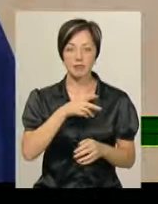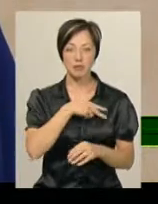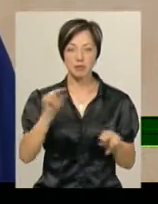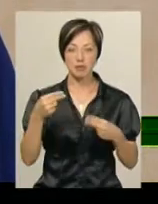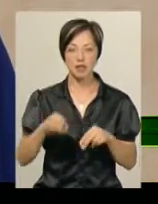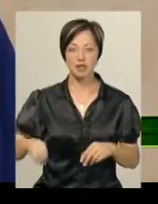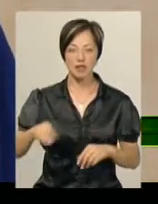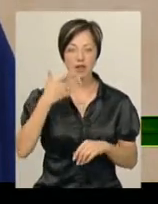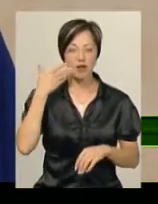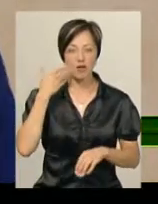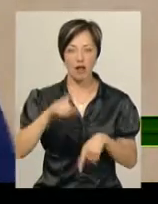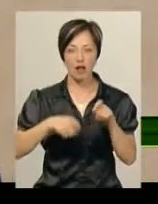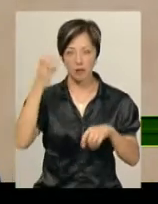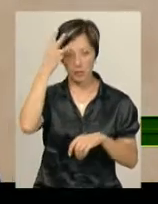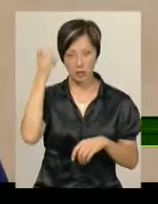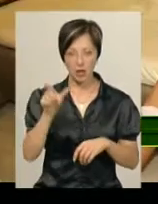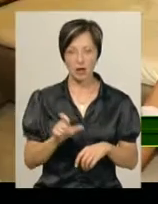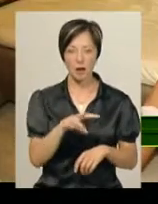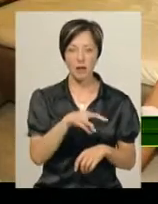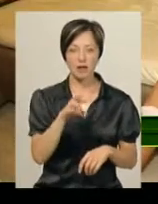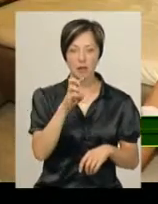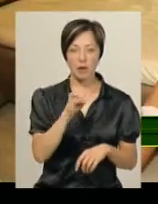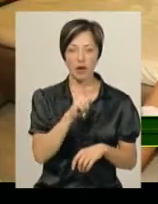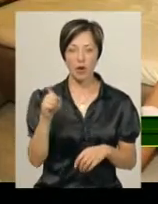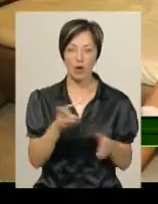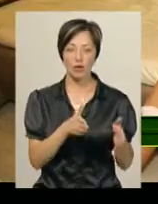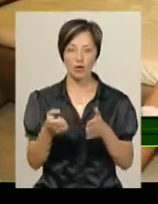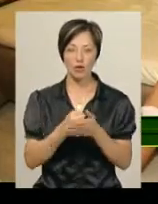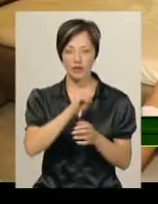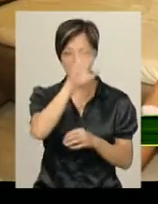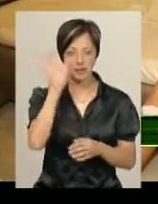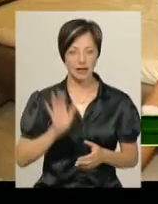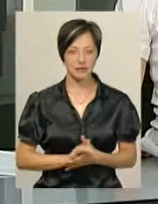Чемпіонату Європи з легкої атлетики хмельничанка Марина Бех готується до весілля.